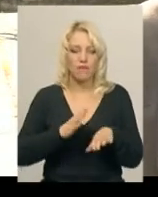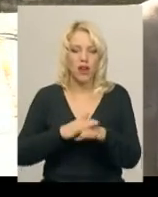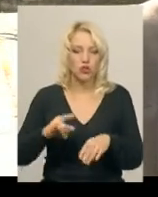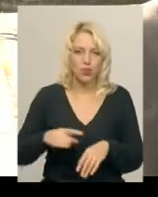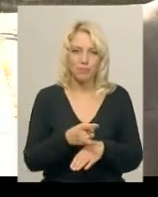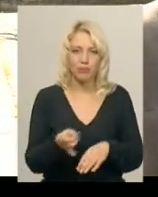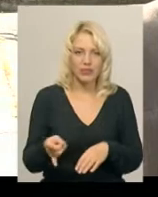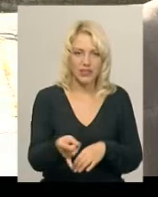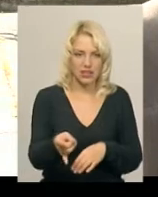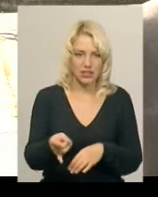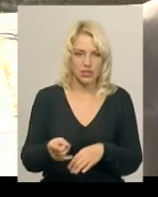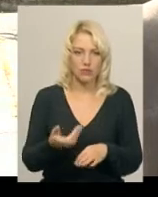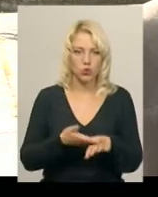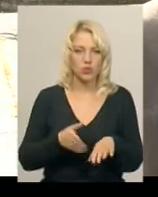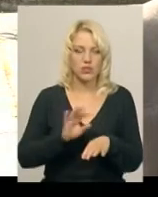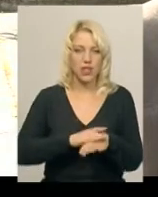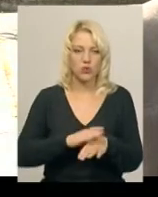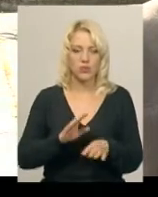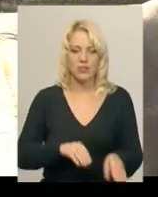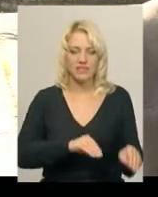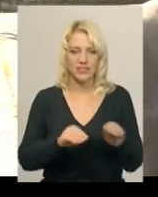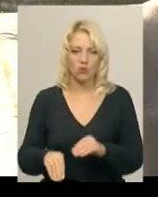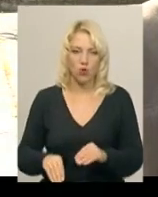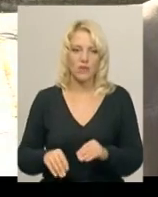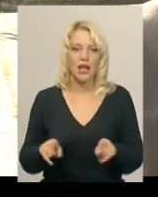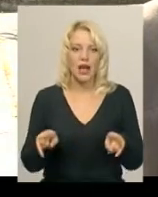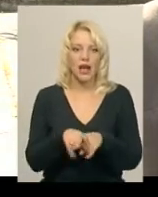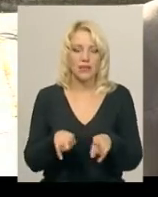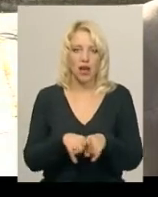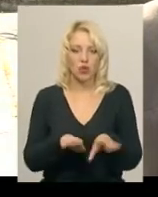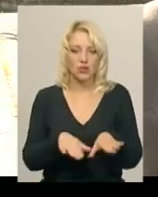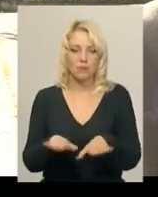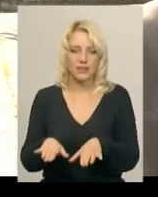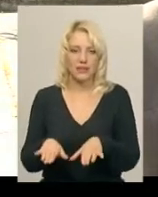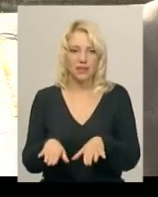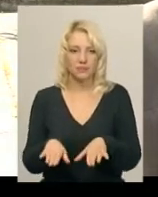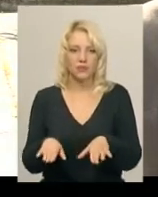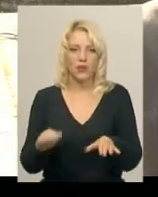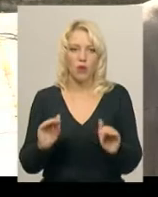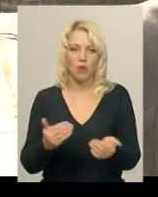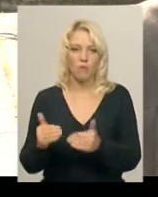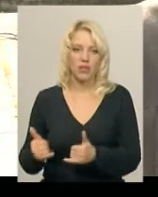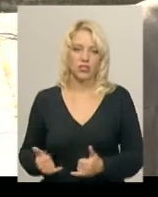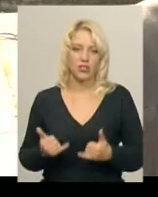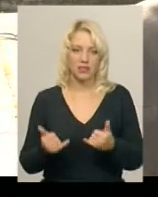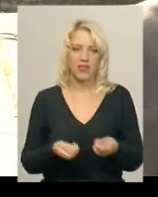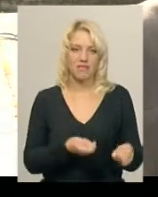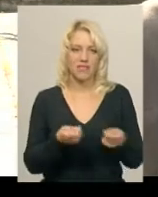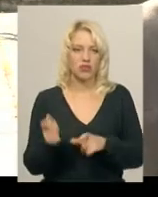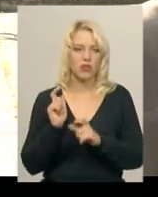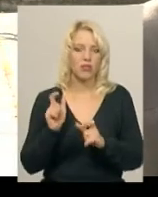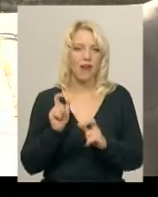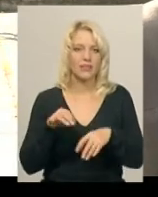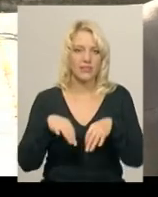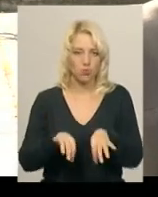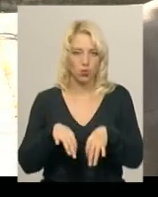ускладнюється і встановлення, а також місця обмежені для в'їзду транспорту